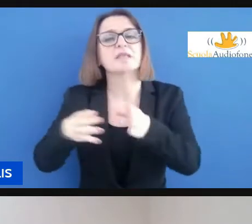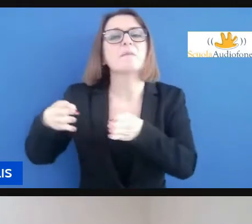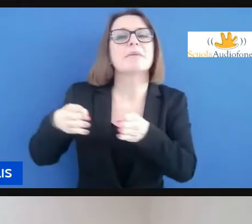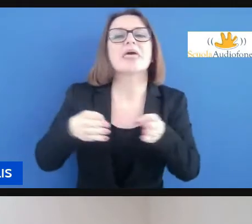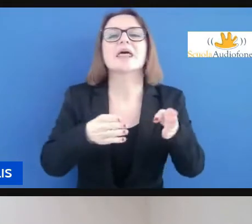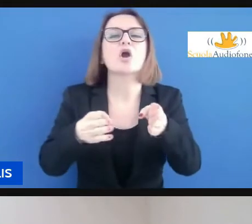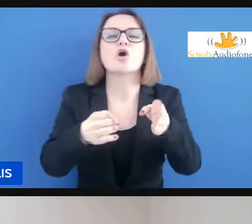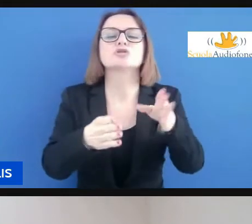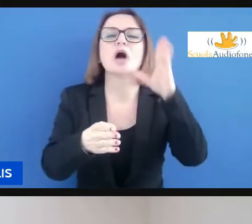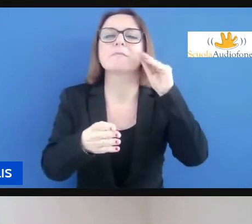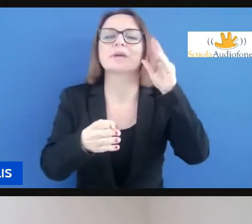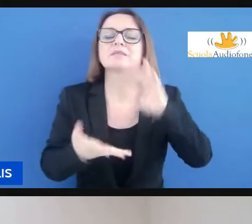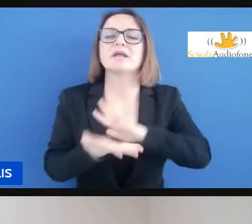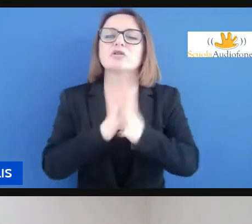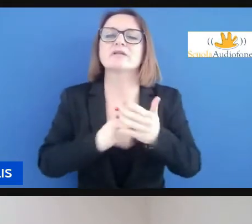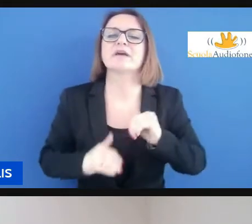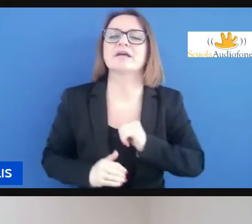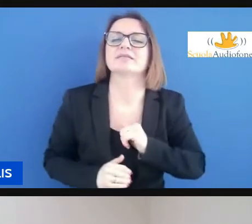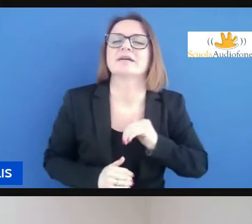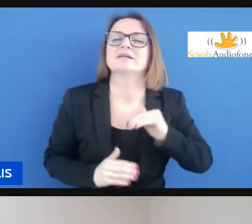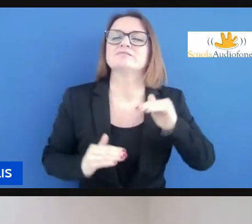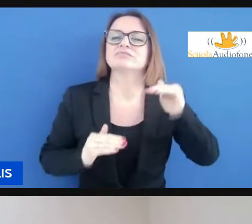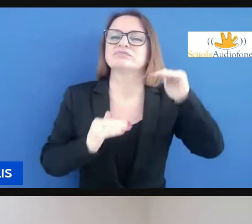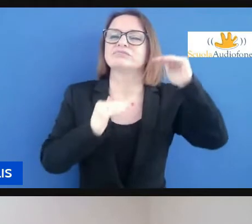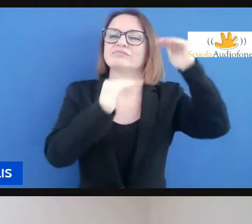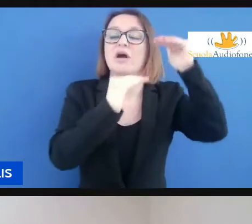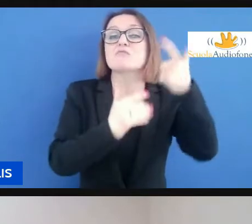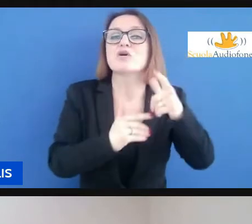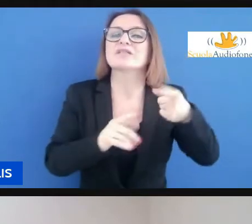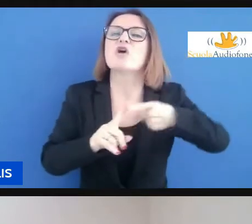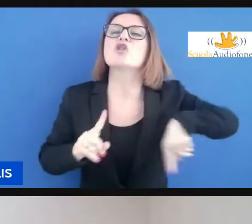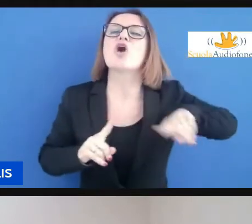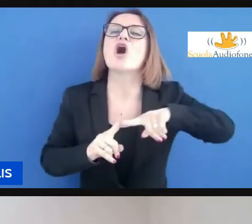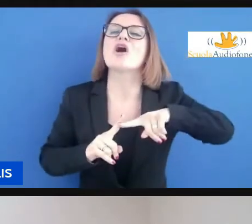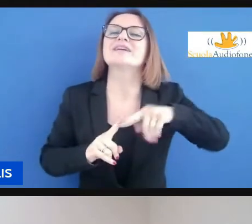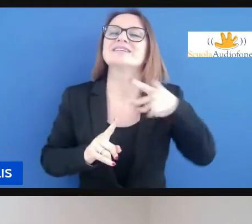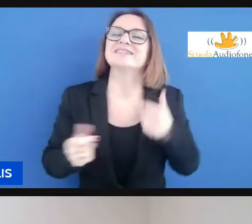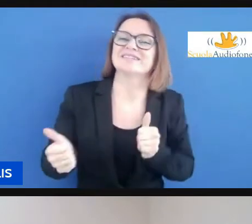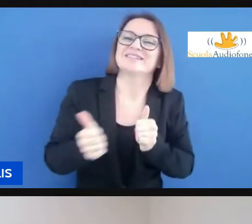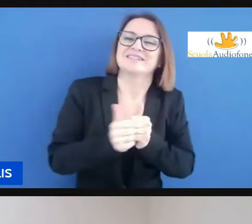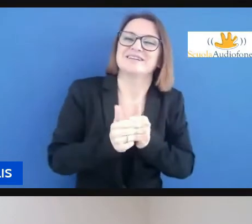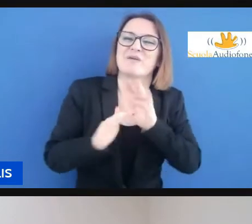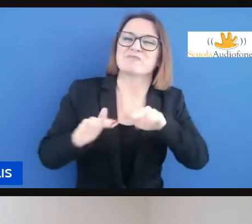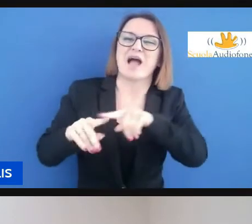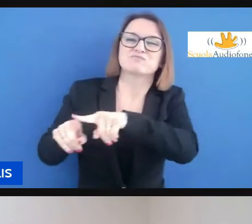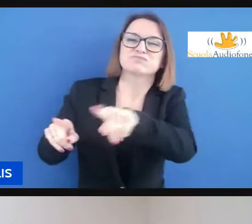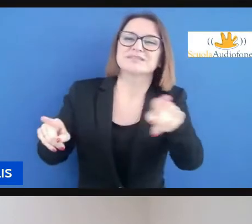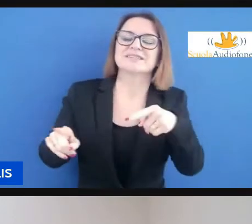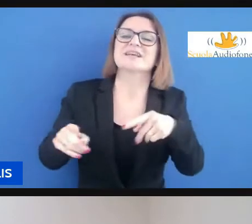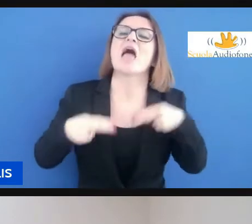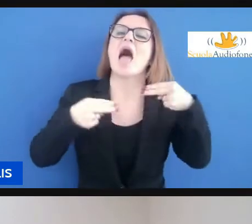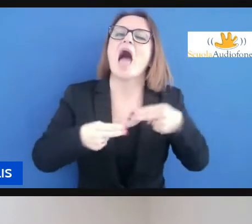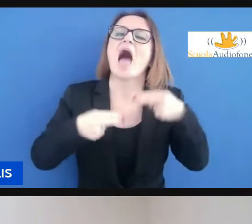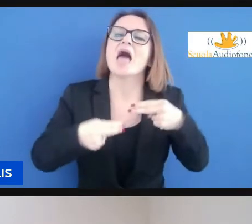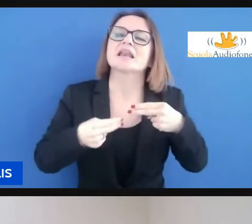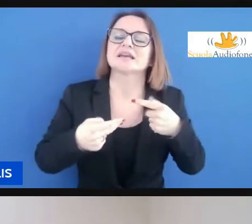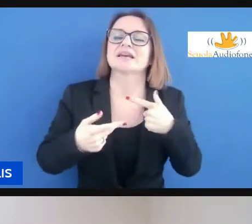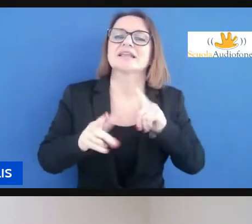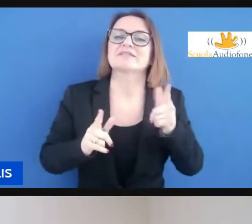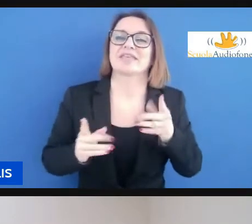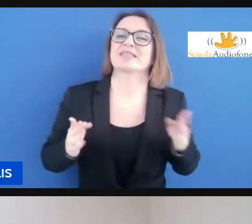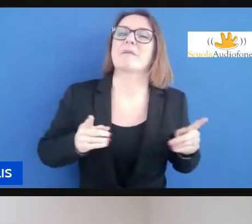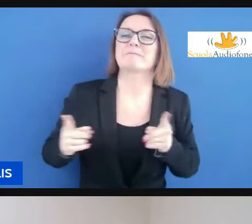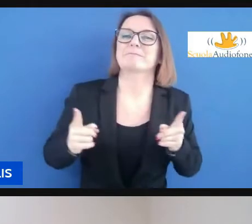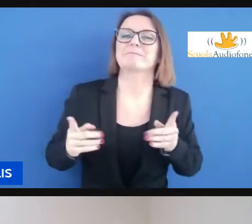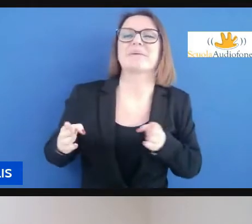crescita perché noi l'abbiamo per un tot di anni e quindi possiamo renderlo competente per il nostro